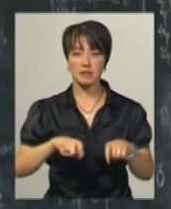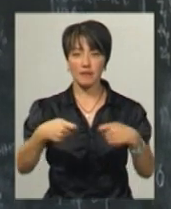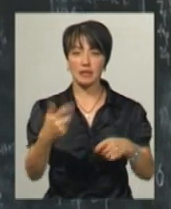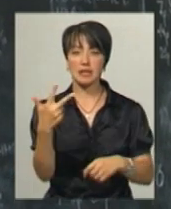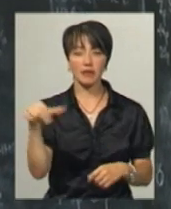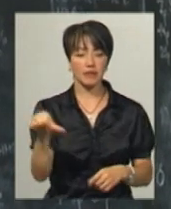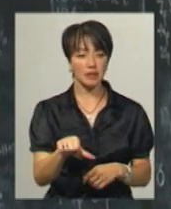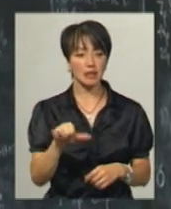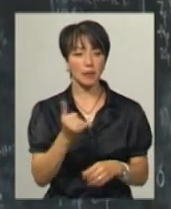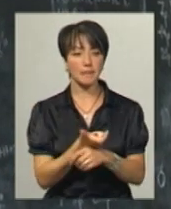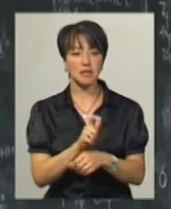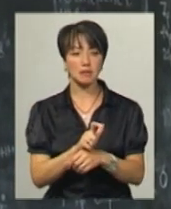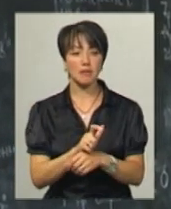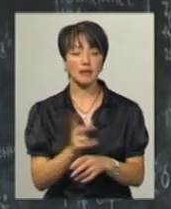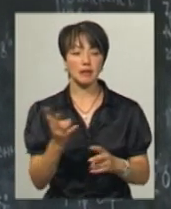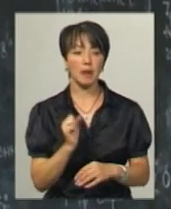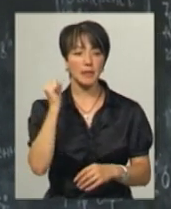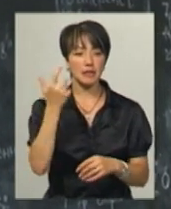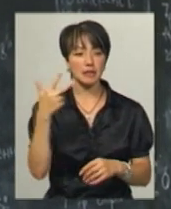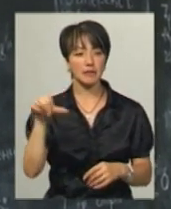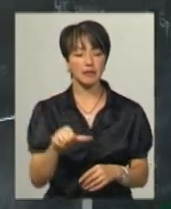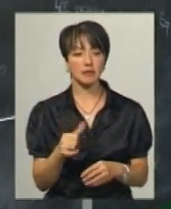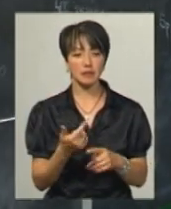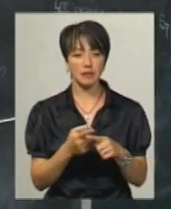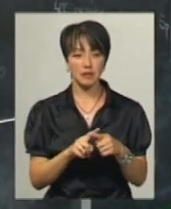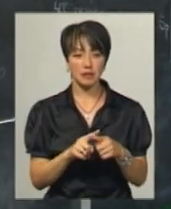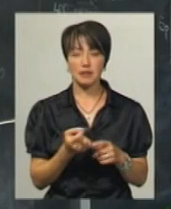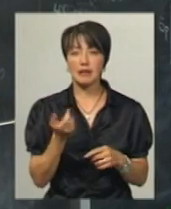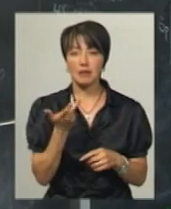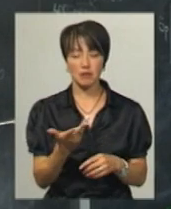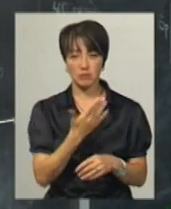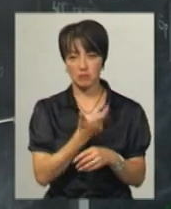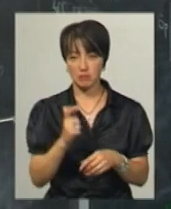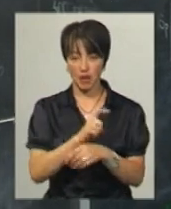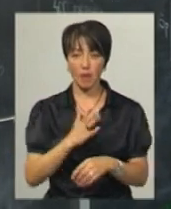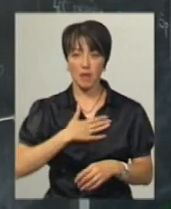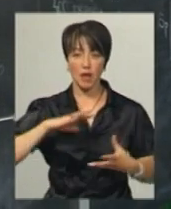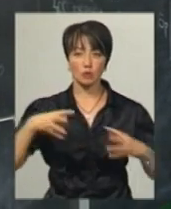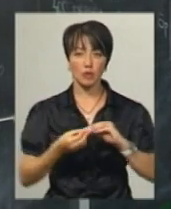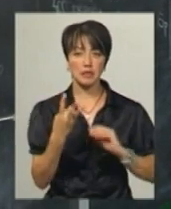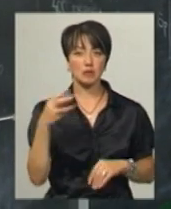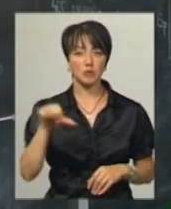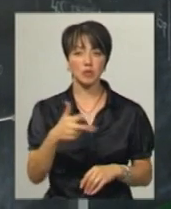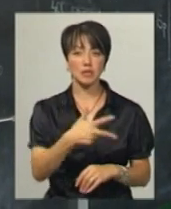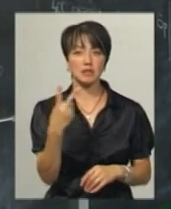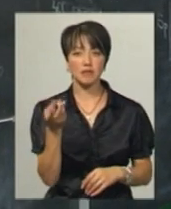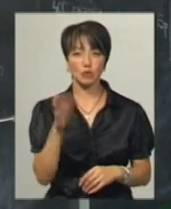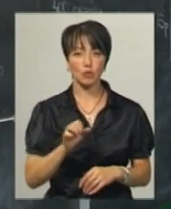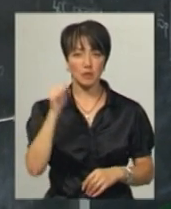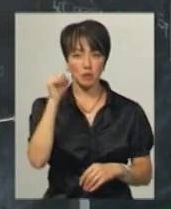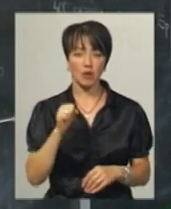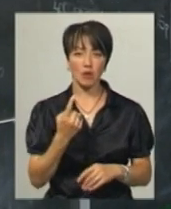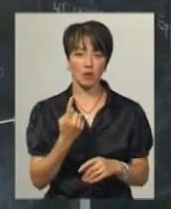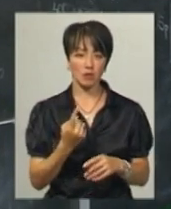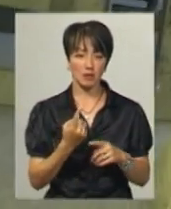три хвилини, і максимально три підняти за три хвилини кількість разів. Мій результат за три хвилини 32 підйоми. Це вага